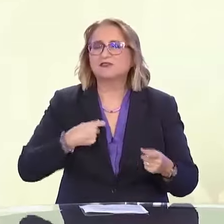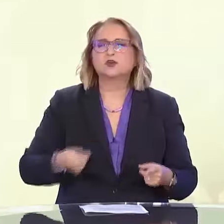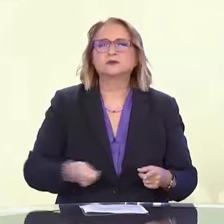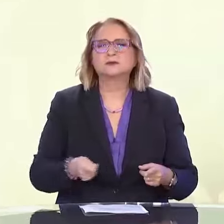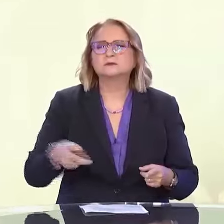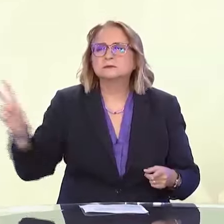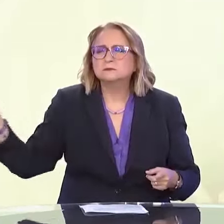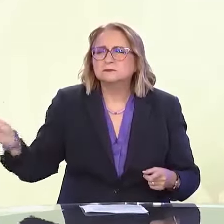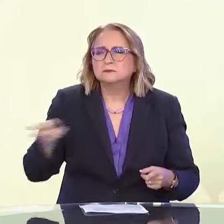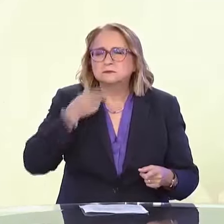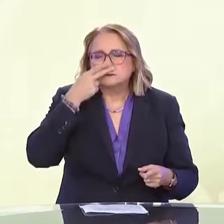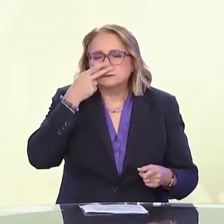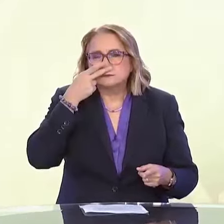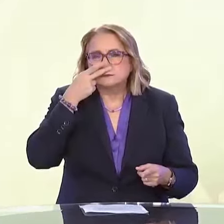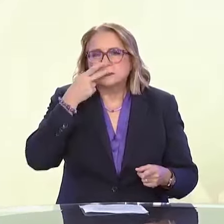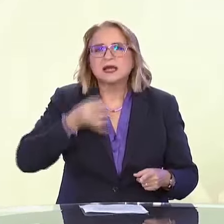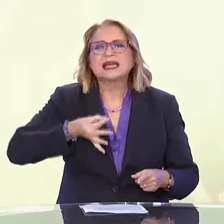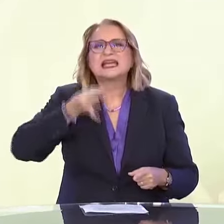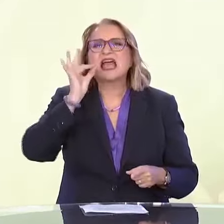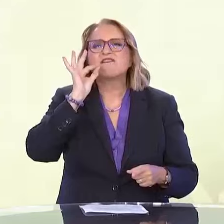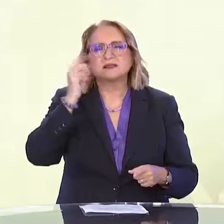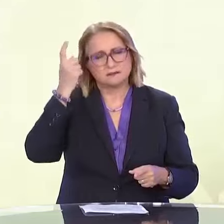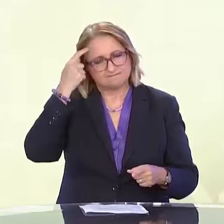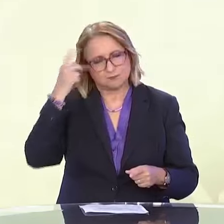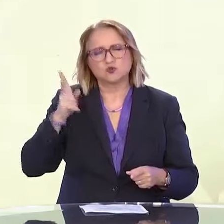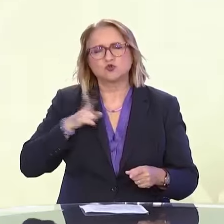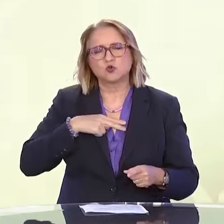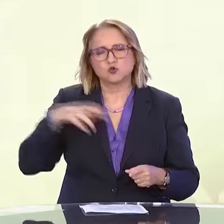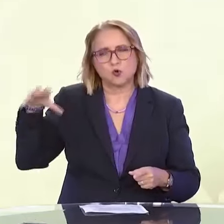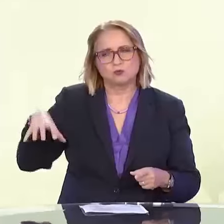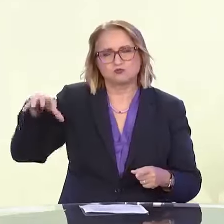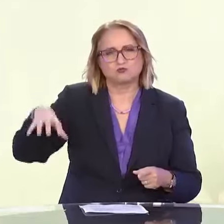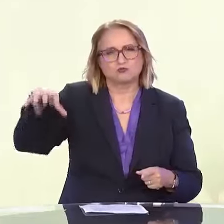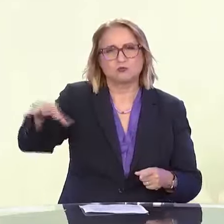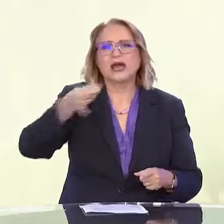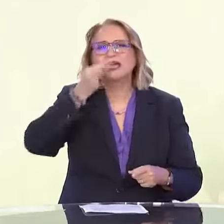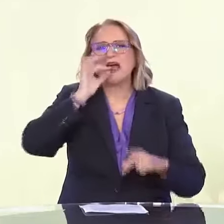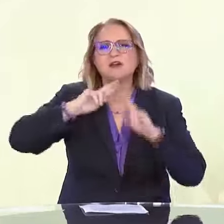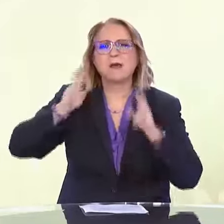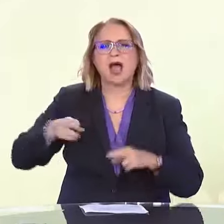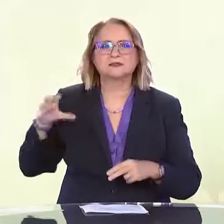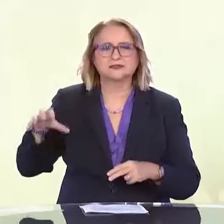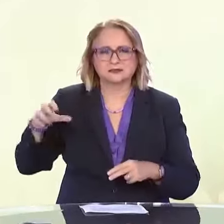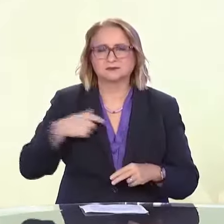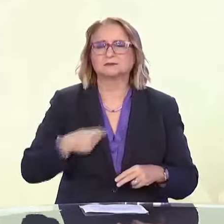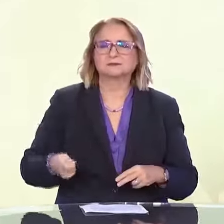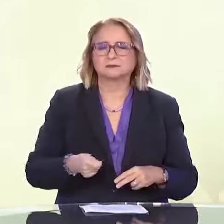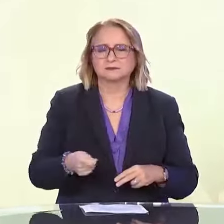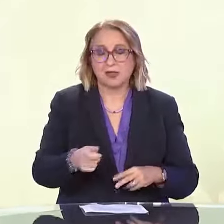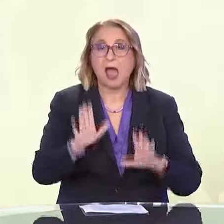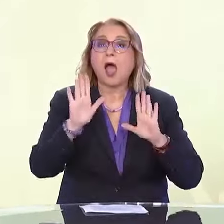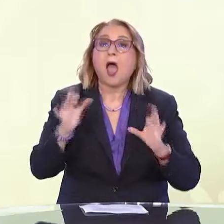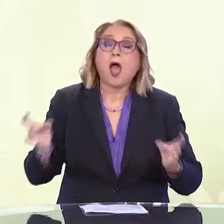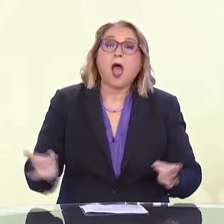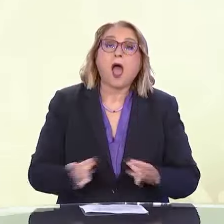καφέ, οπότε πάω καλά. Αν θες να πας σε κάποια διαδρομή που δεν την έχεις ξανακάνει, πώς γίνεται. Υπάρχουν διάφορες τεχνικές. μία είναι το GPS.